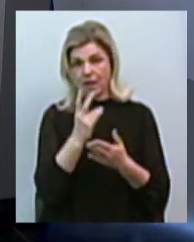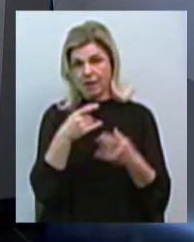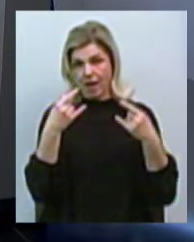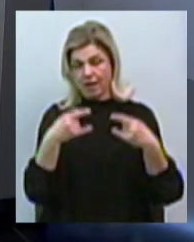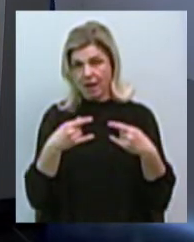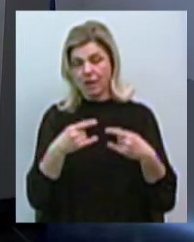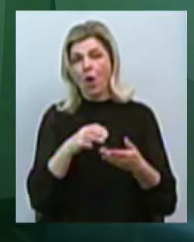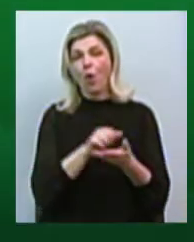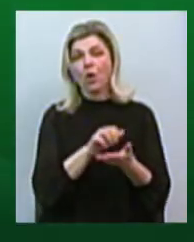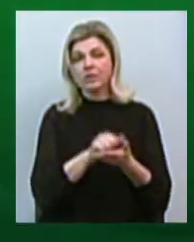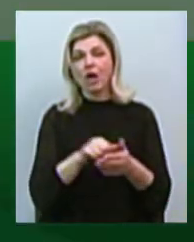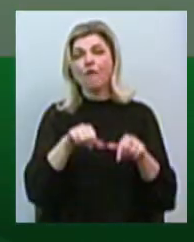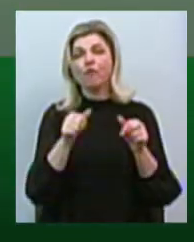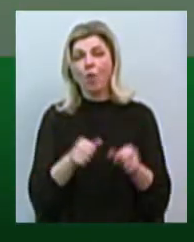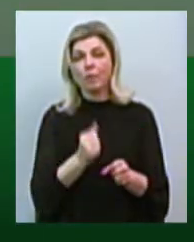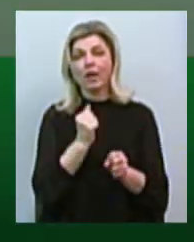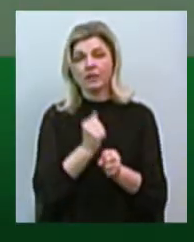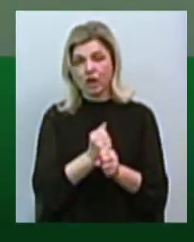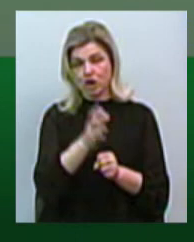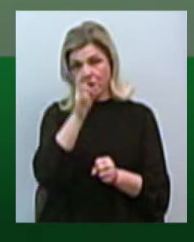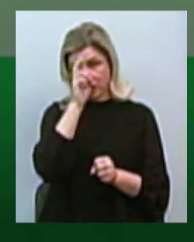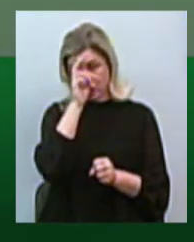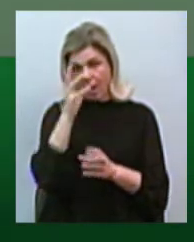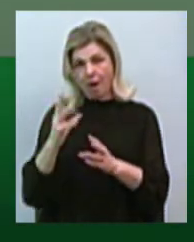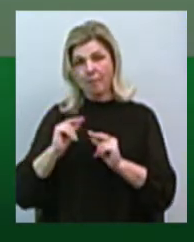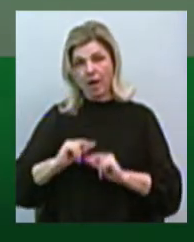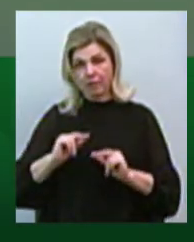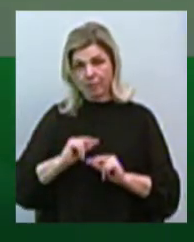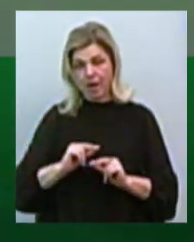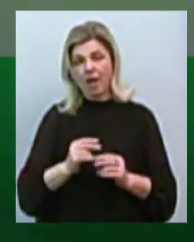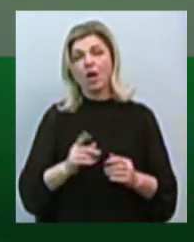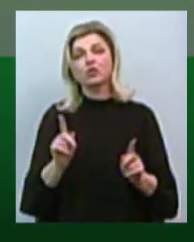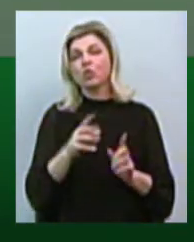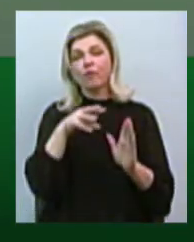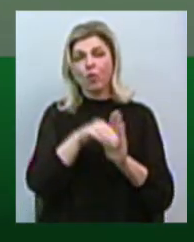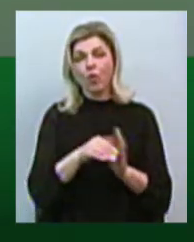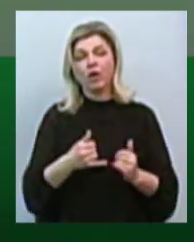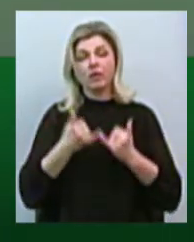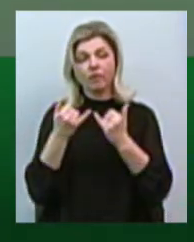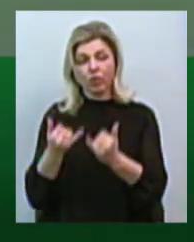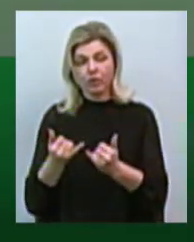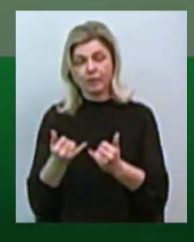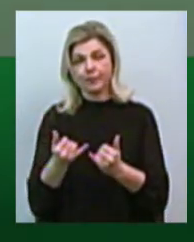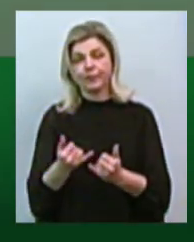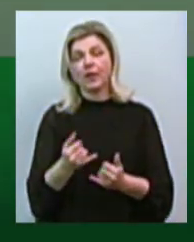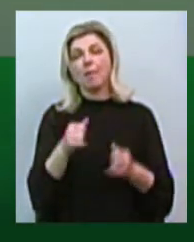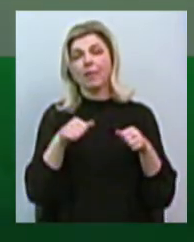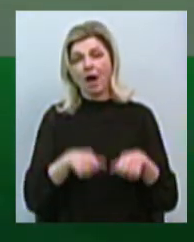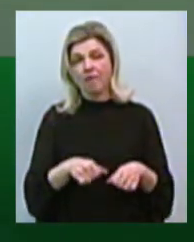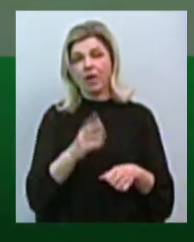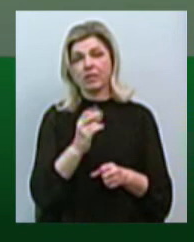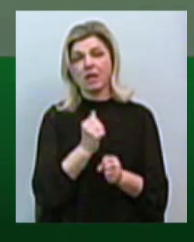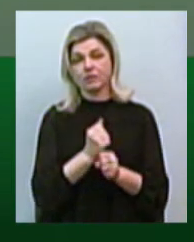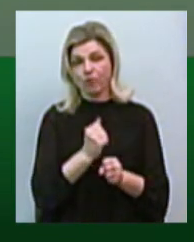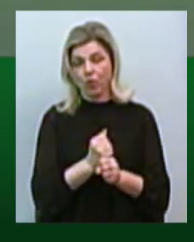Концесія – форма здійснення державного приватного партнерства, що передбачає надання концесії давсим-концесіонеру права на створення